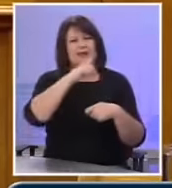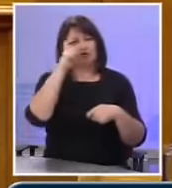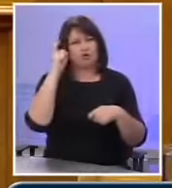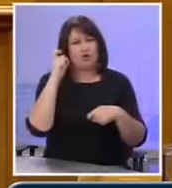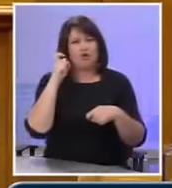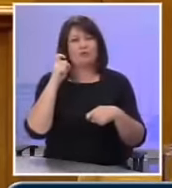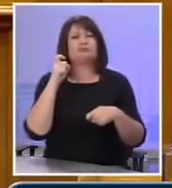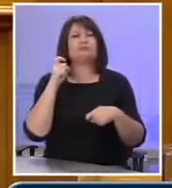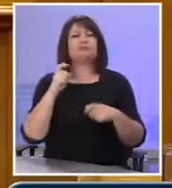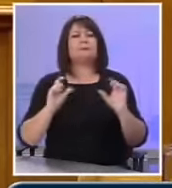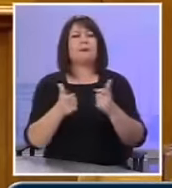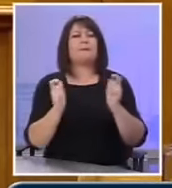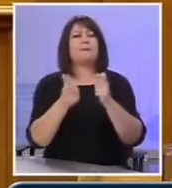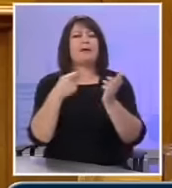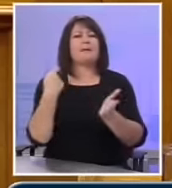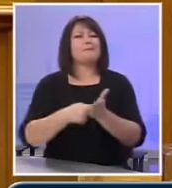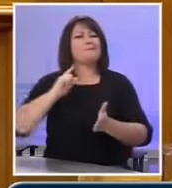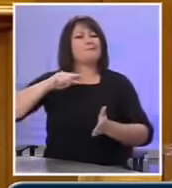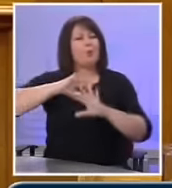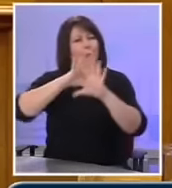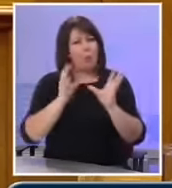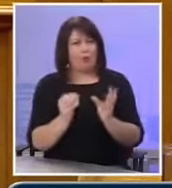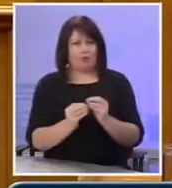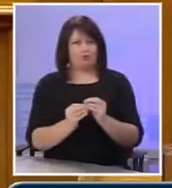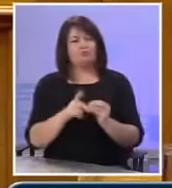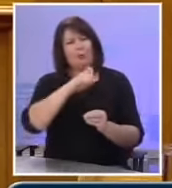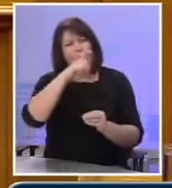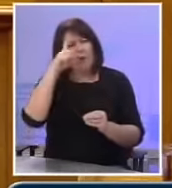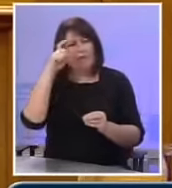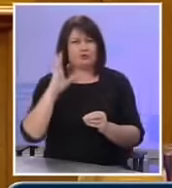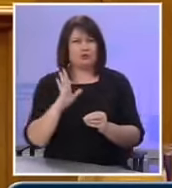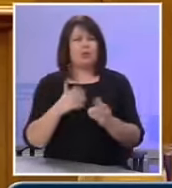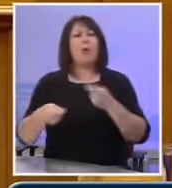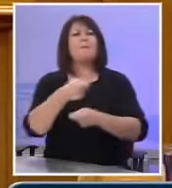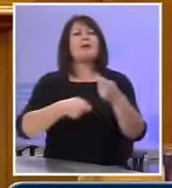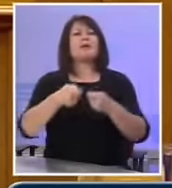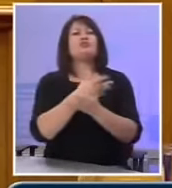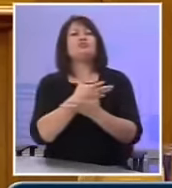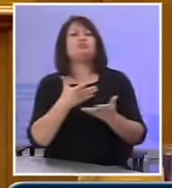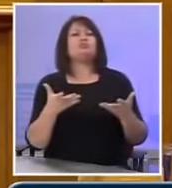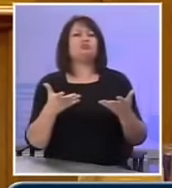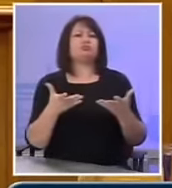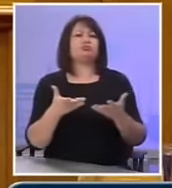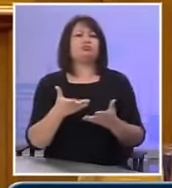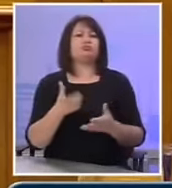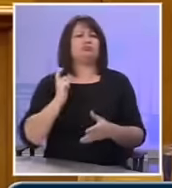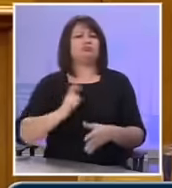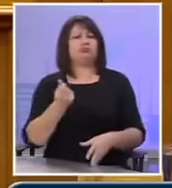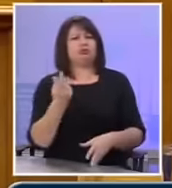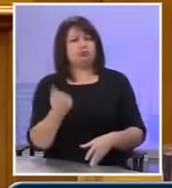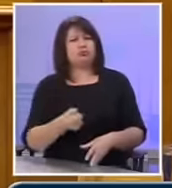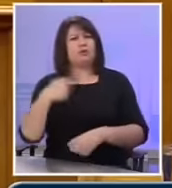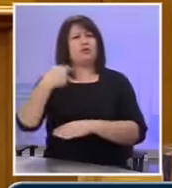πιάσει στο σύνολο της φοροδιαφυγής. Και ότι οι μεγάλες επιχειρήσεις και περισσότερους πόρους έχουν και